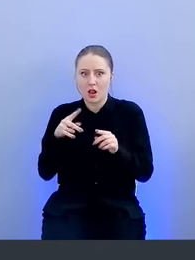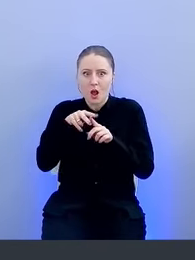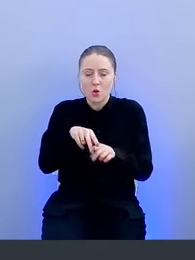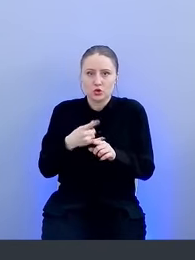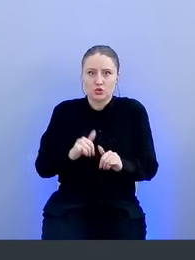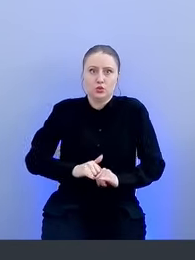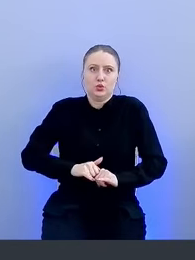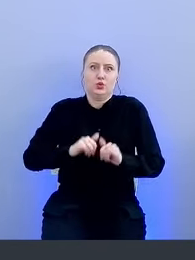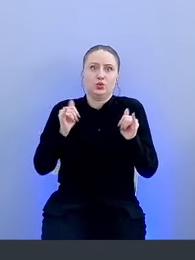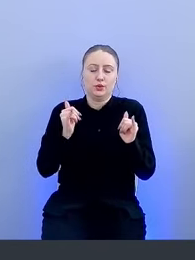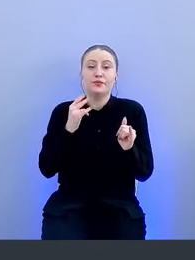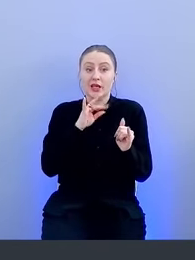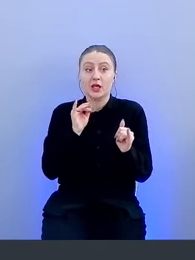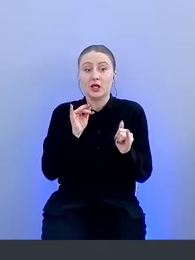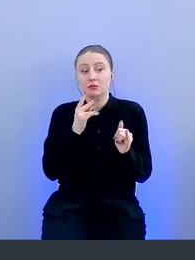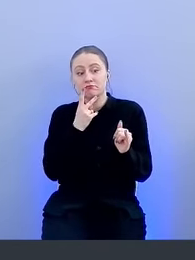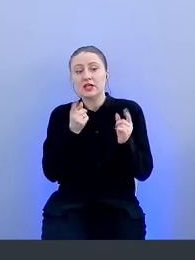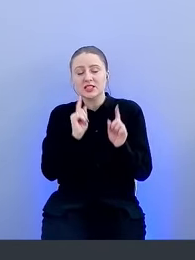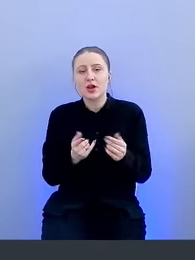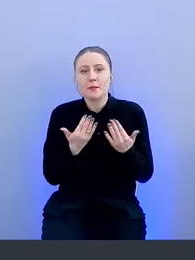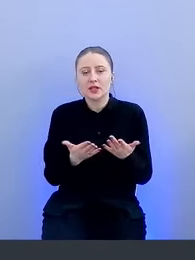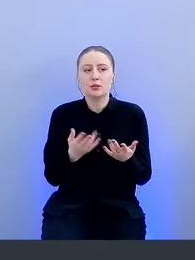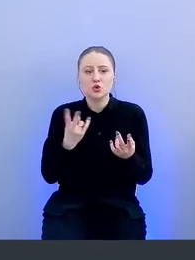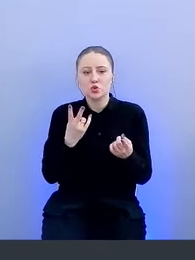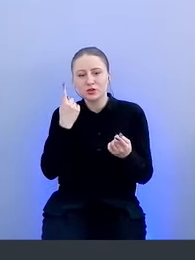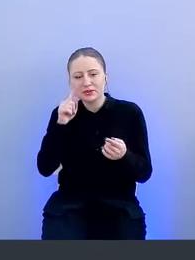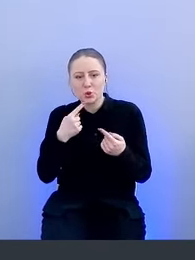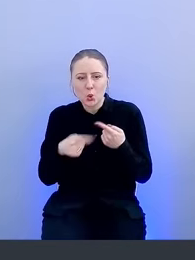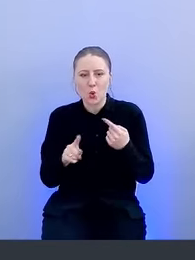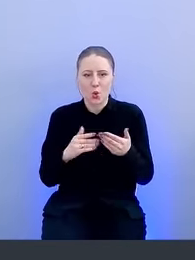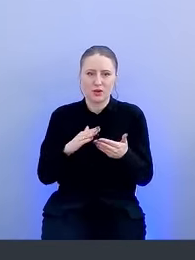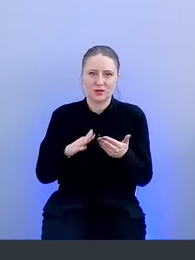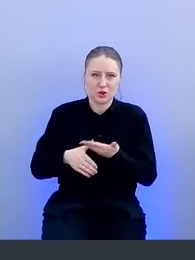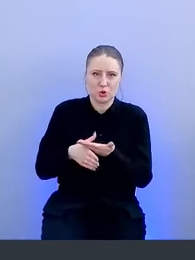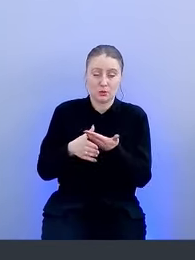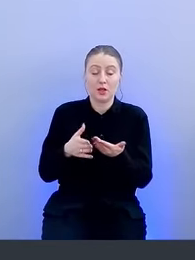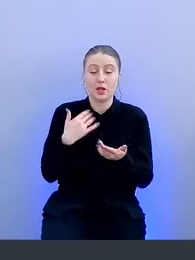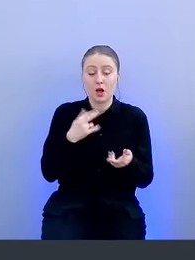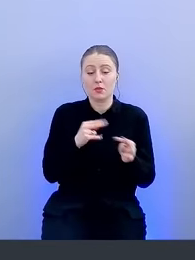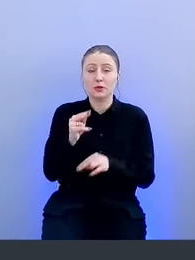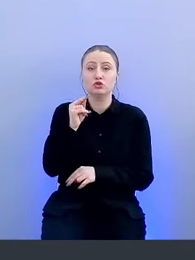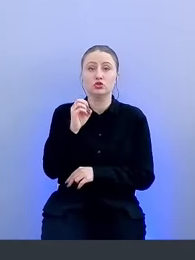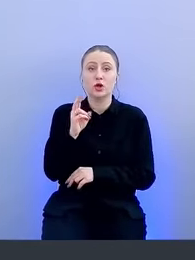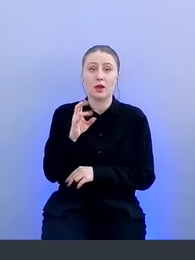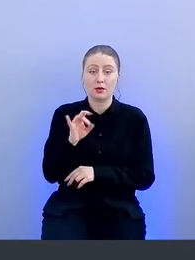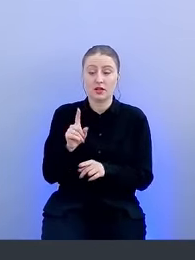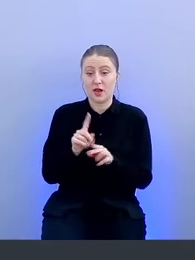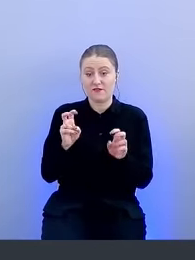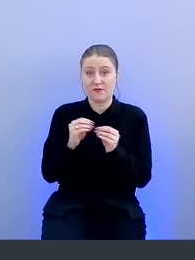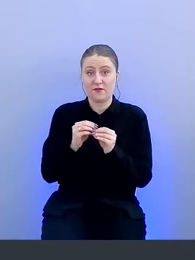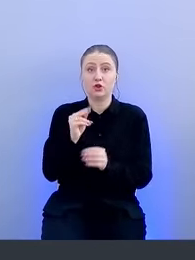появилась потребность в каком-то приличном инструменте. Итак, мы пришли к созданию чекера. Он так и назывался чекер.